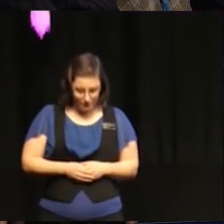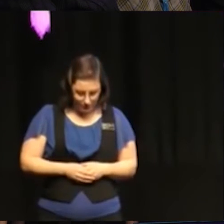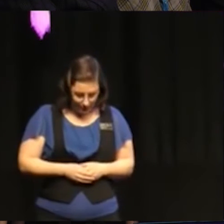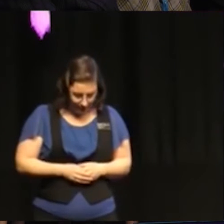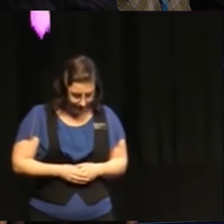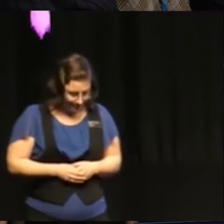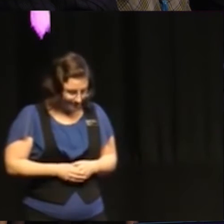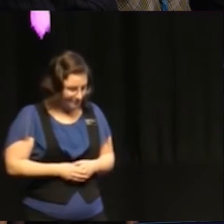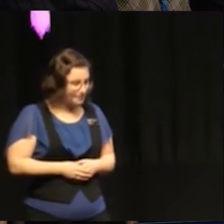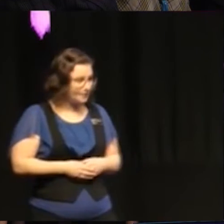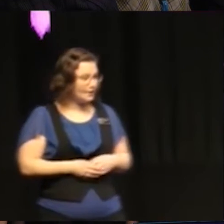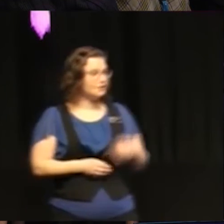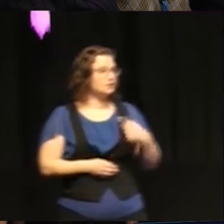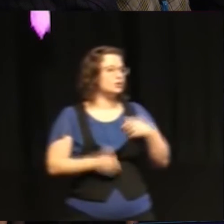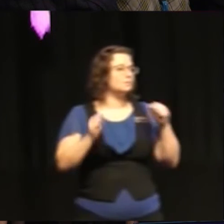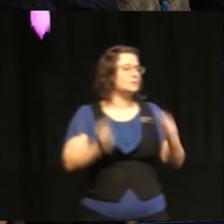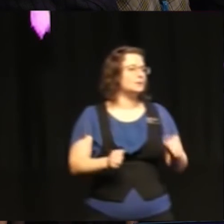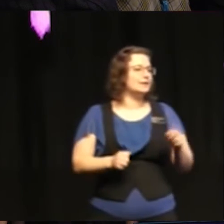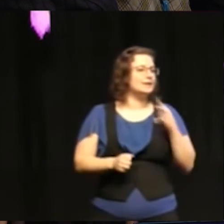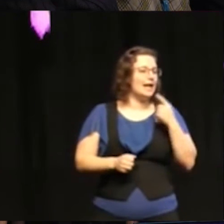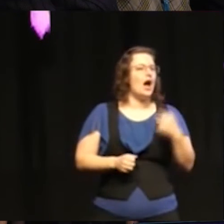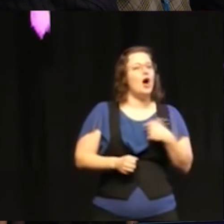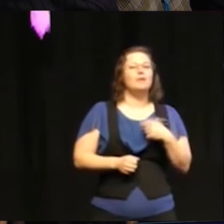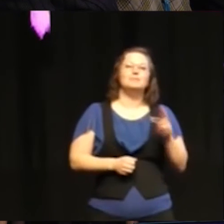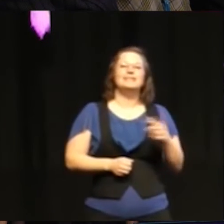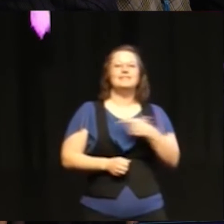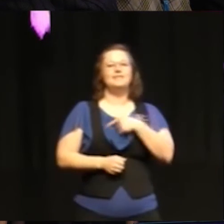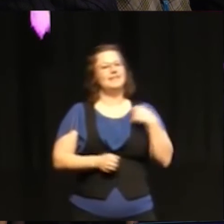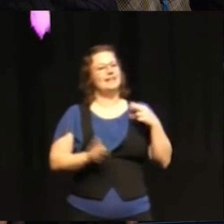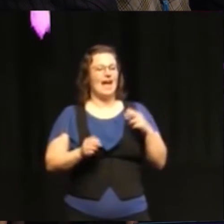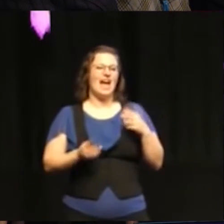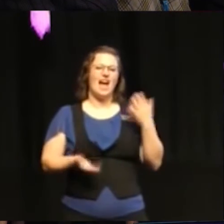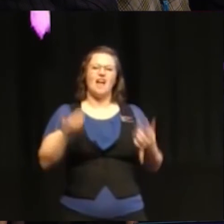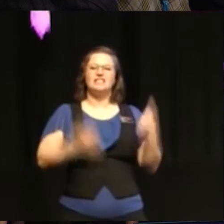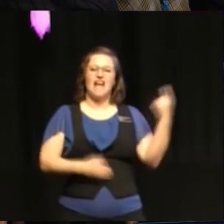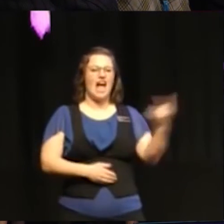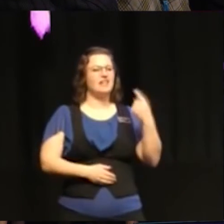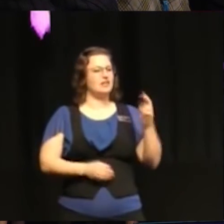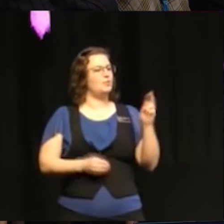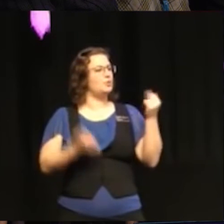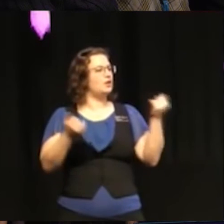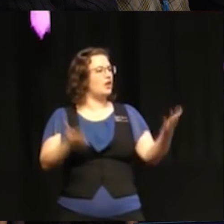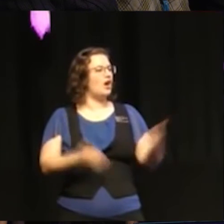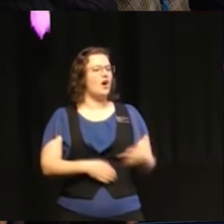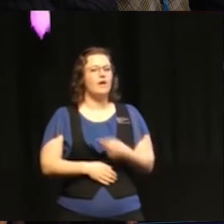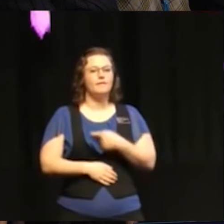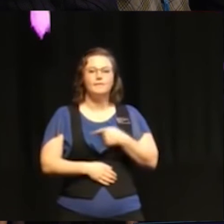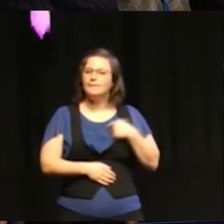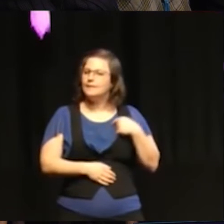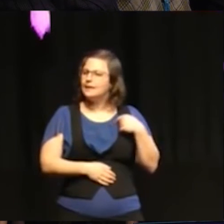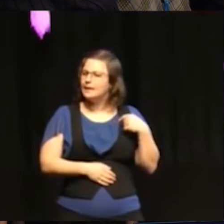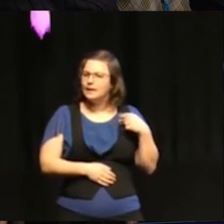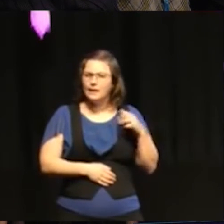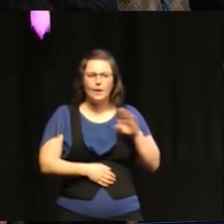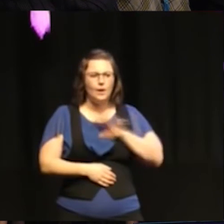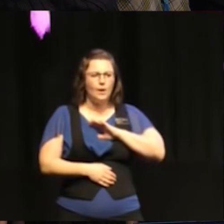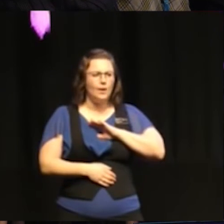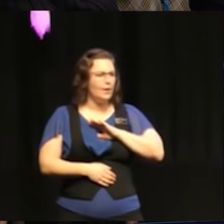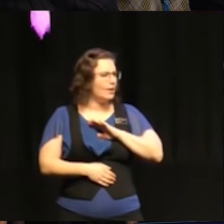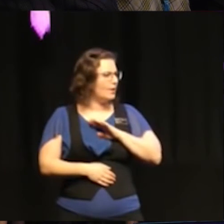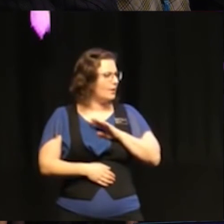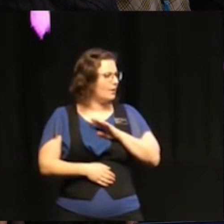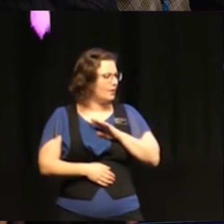Och då måste vi säga att nej, men vi är nog ganska ensamma än så länge. Vi har inte, vad jag vet, haft någon